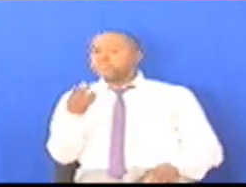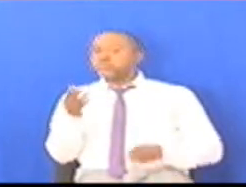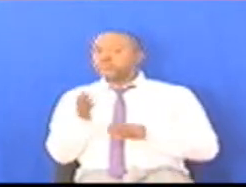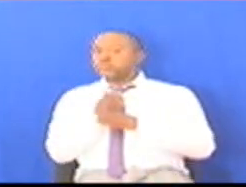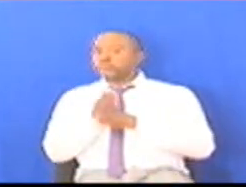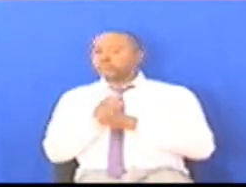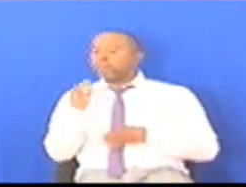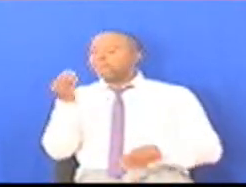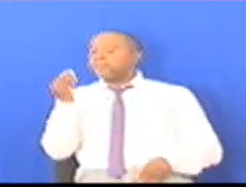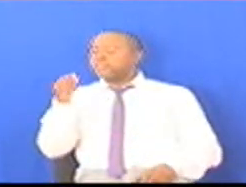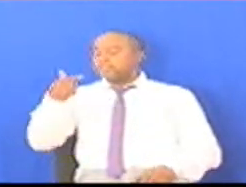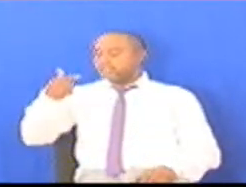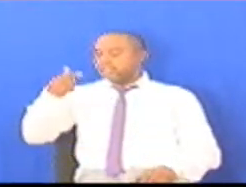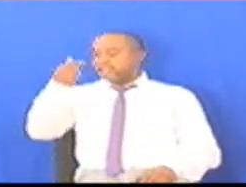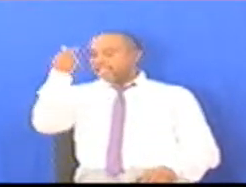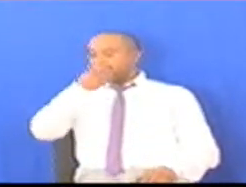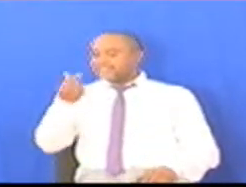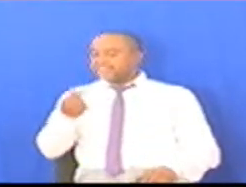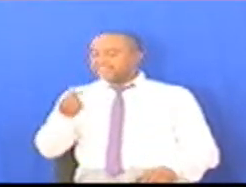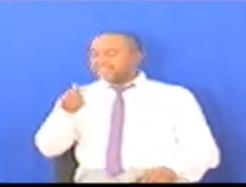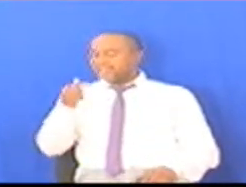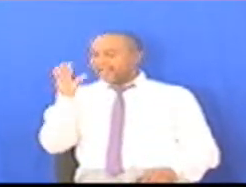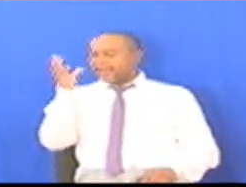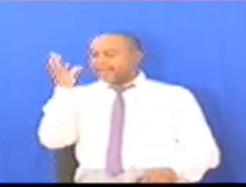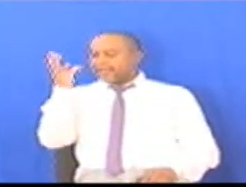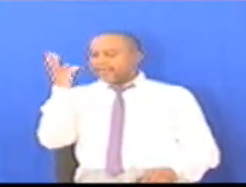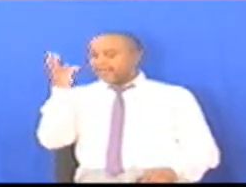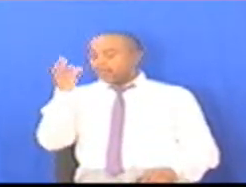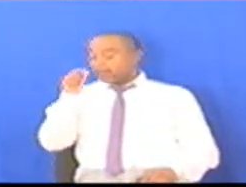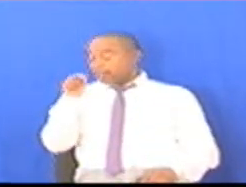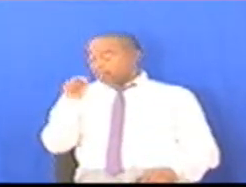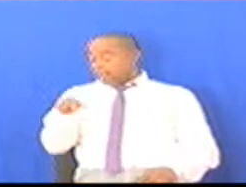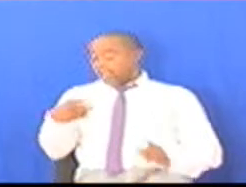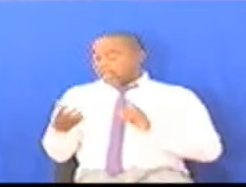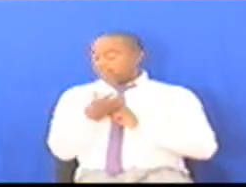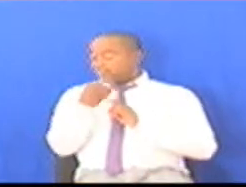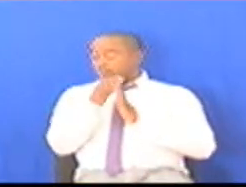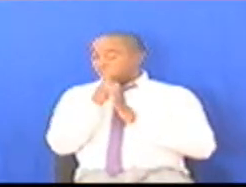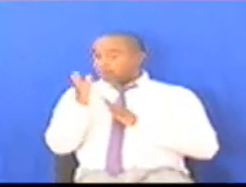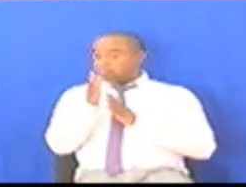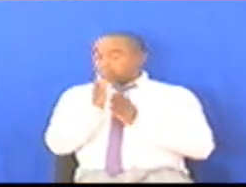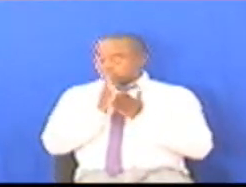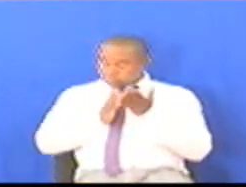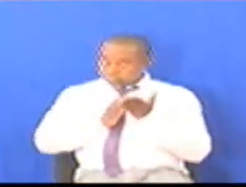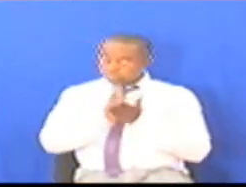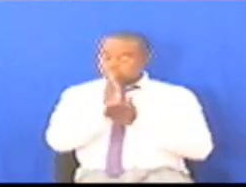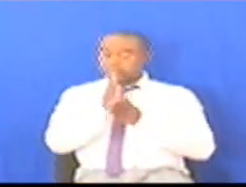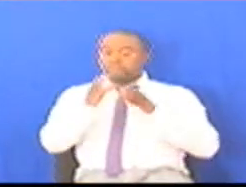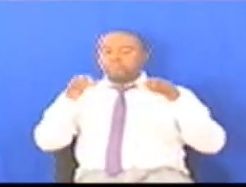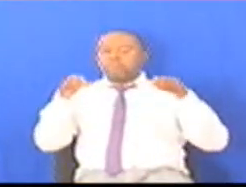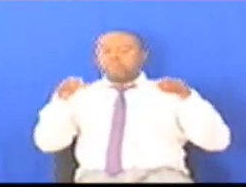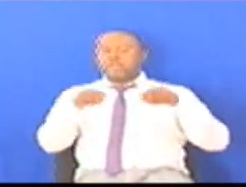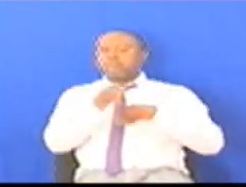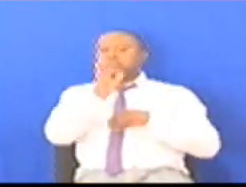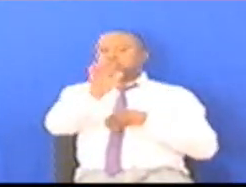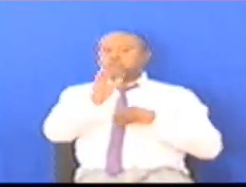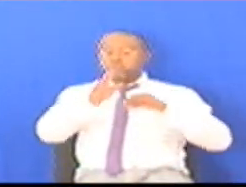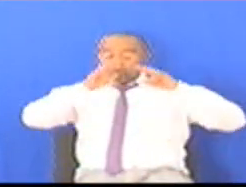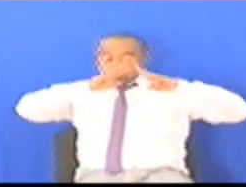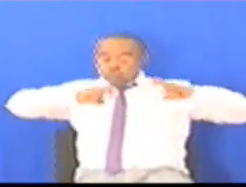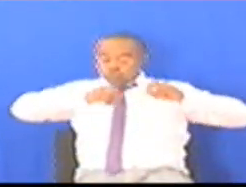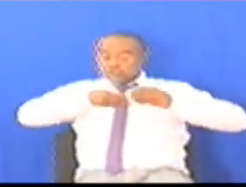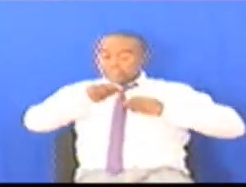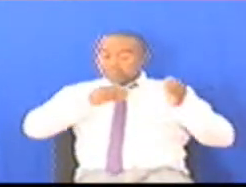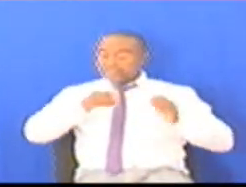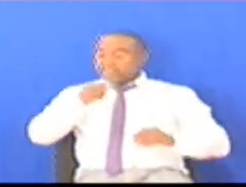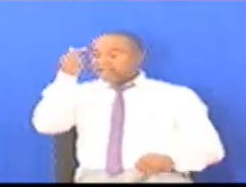Haya Ni Mafanikio Makubwa Eliofanywa Kupitia Kamati Yako Kuhulio Yunda Kuchunguza Biashara Ya Madini Ya Tanzanite Na Sisi